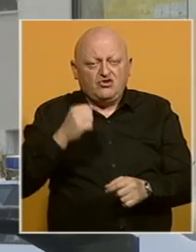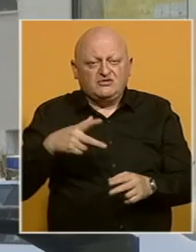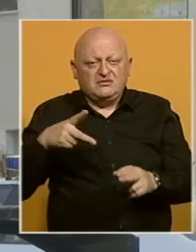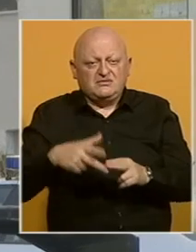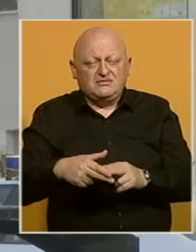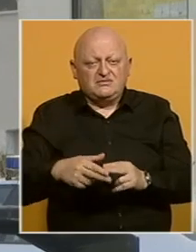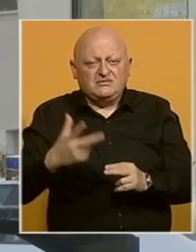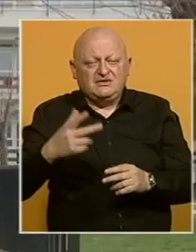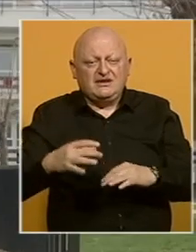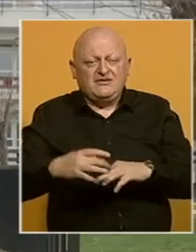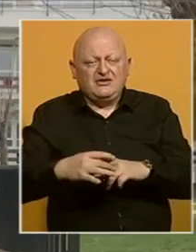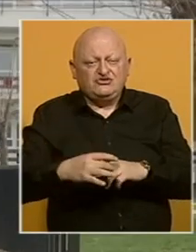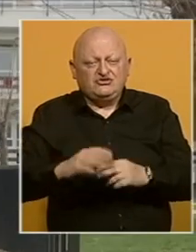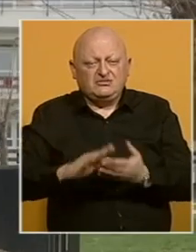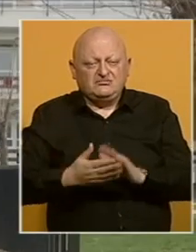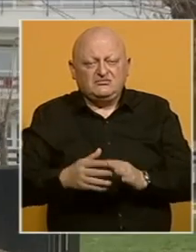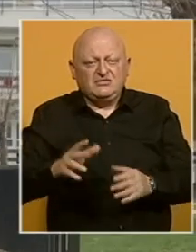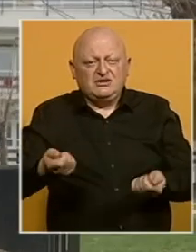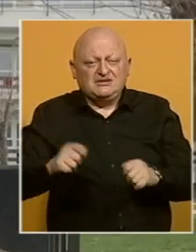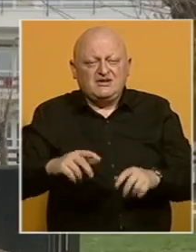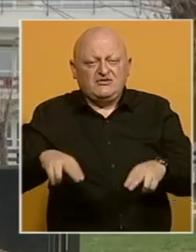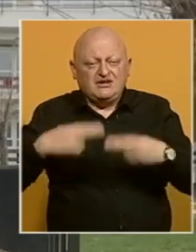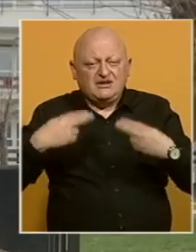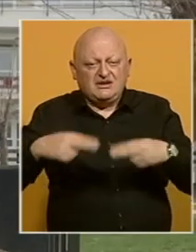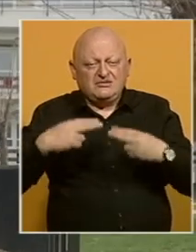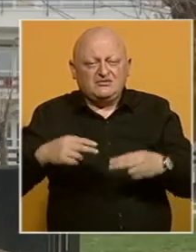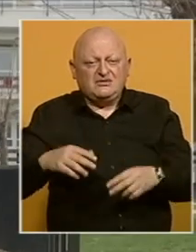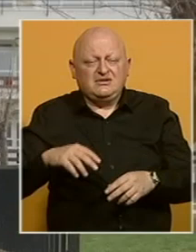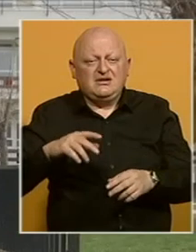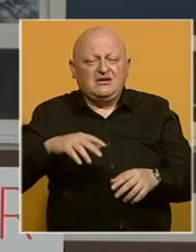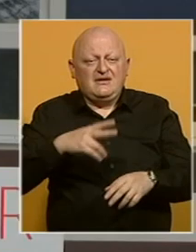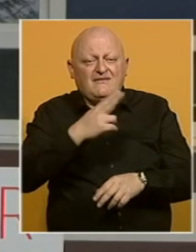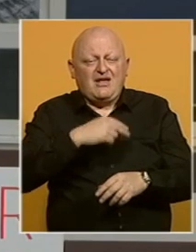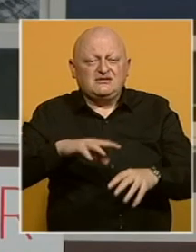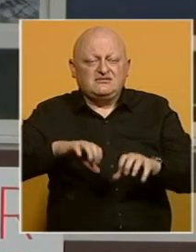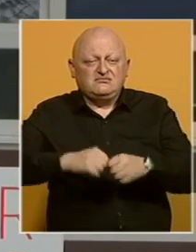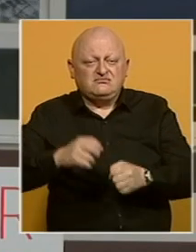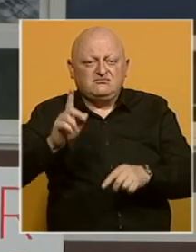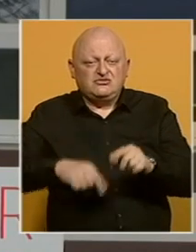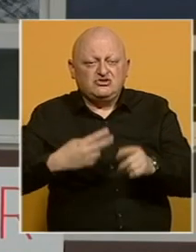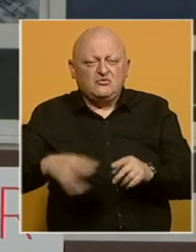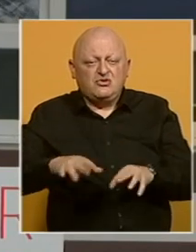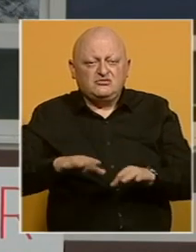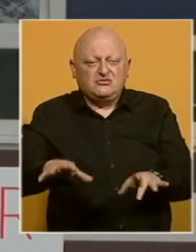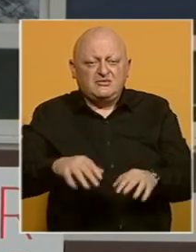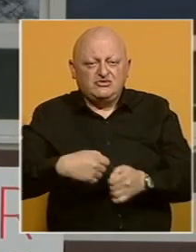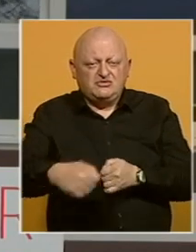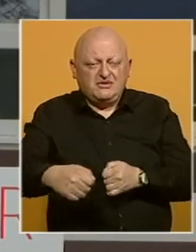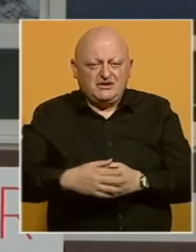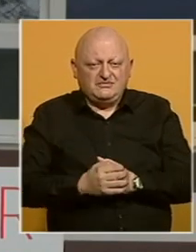prekinuta tri vjančanja, zatvoreni su neki lokali, a vlasnici sankcionirani zbog kršenja epidemioloških mjera.